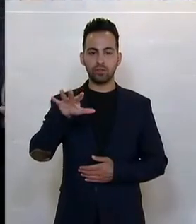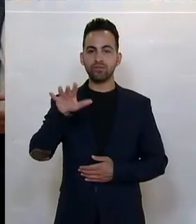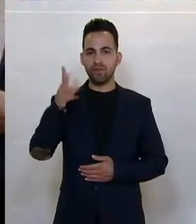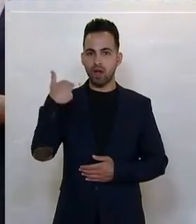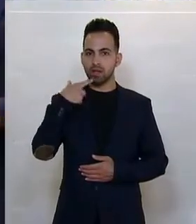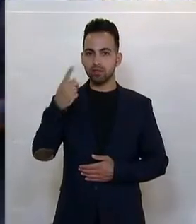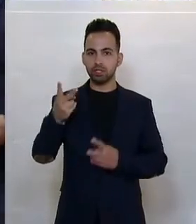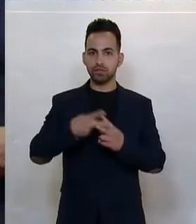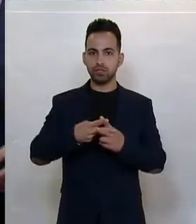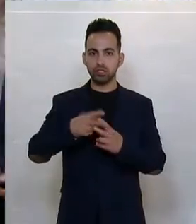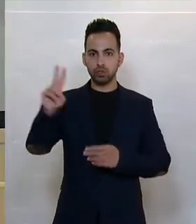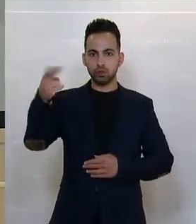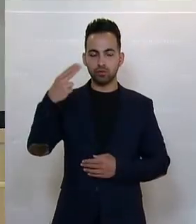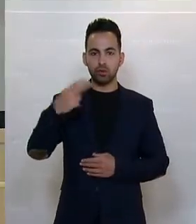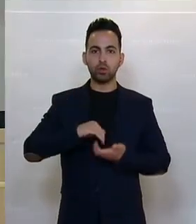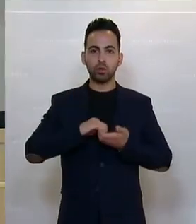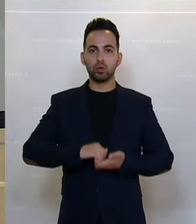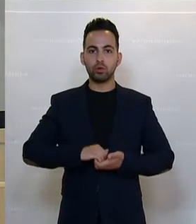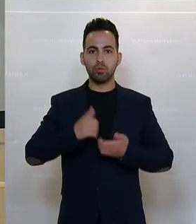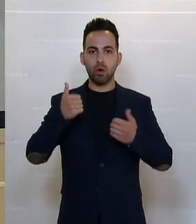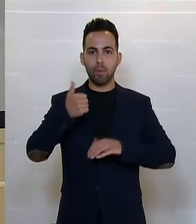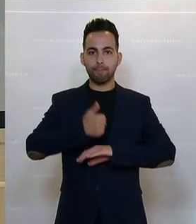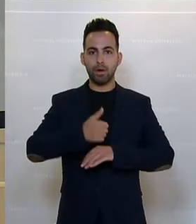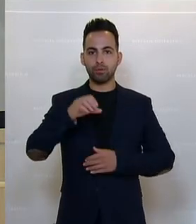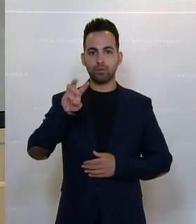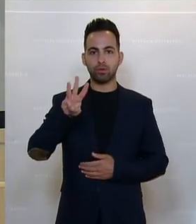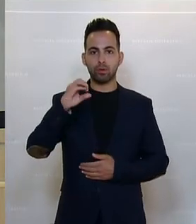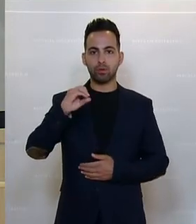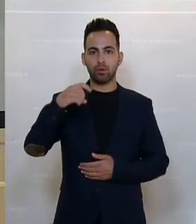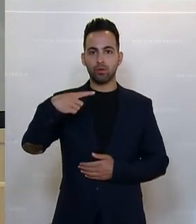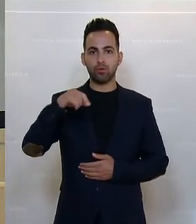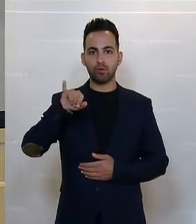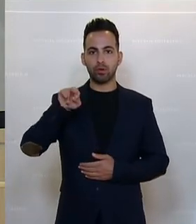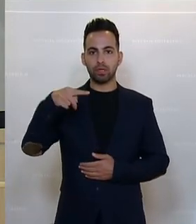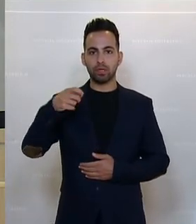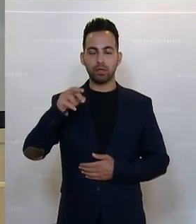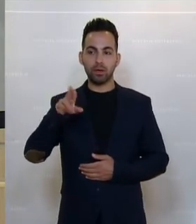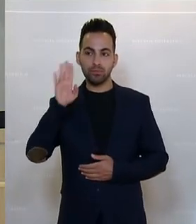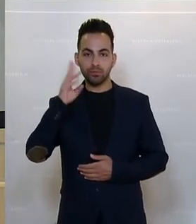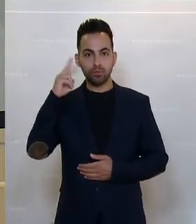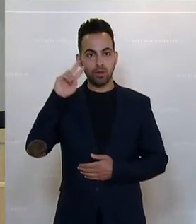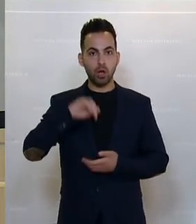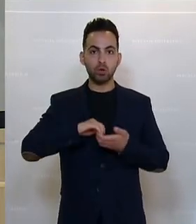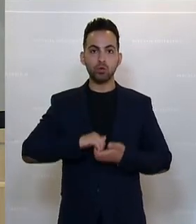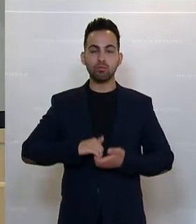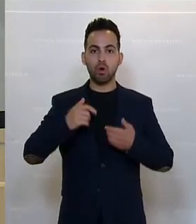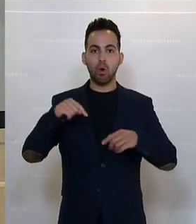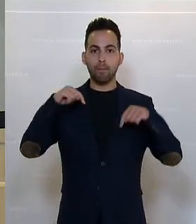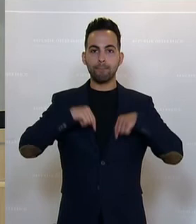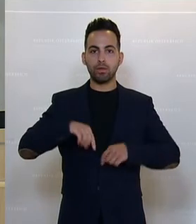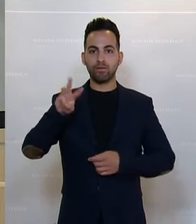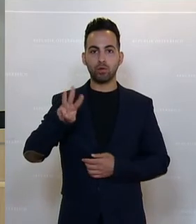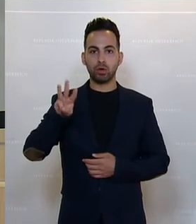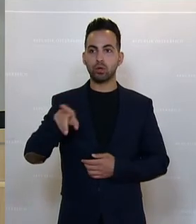des Herrn Klubobmann-Wöginger kommen lasse. Und er liegt mir jetzt vor, Herr Klubobmann-Wöginger, haben gesagt,